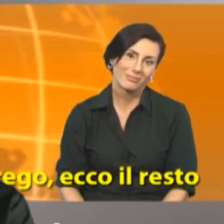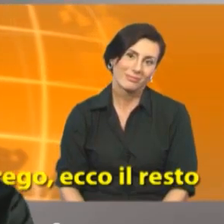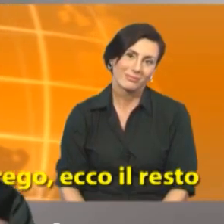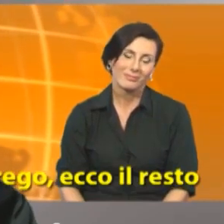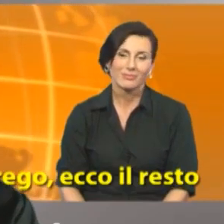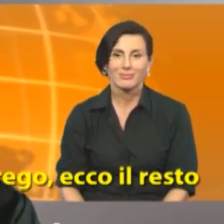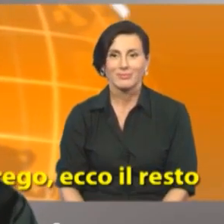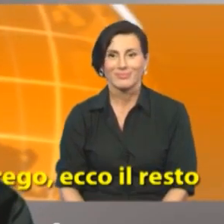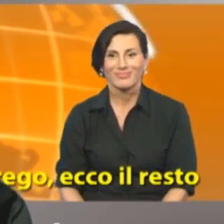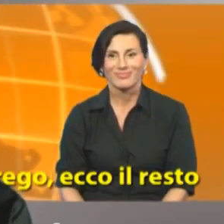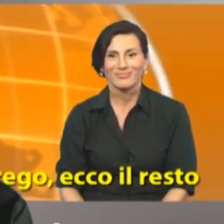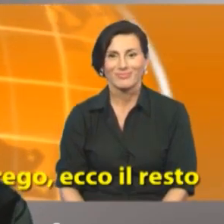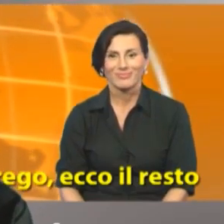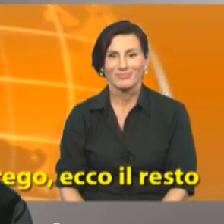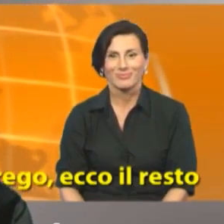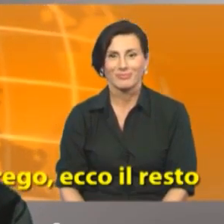here's your change